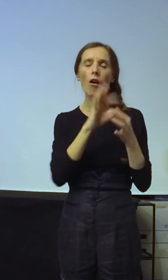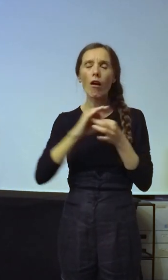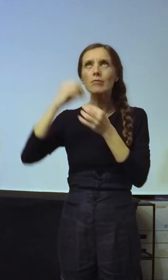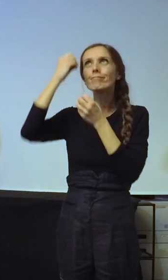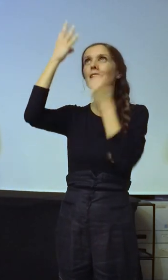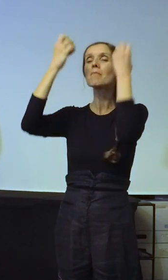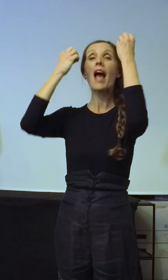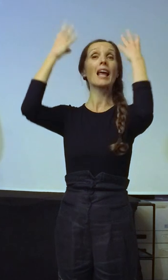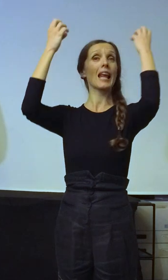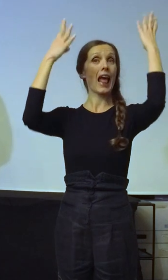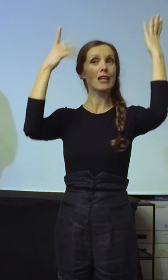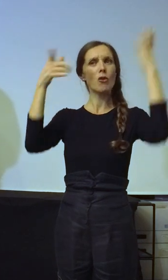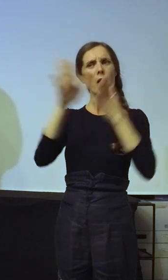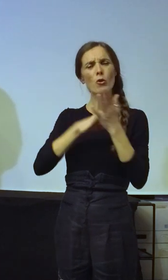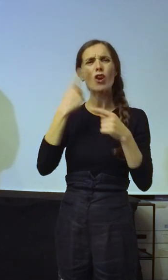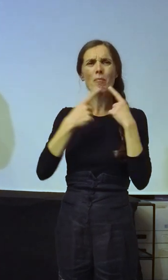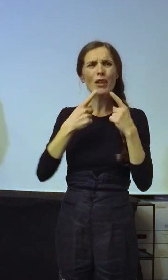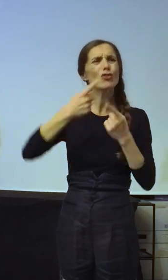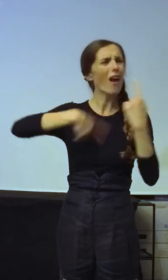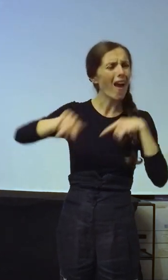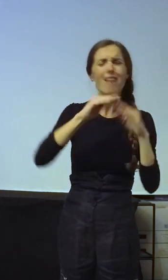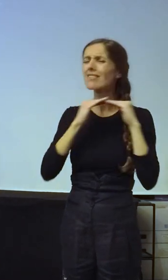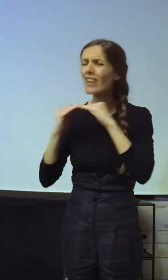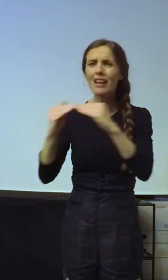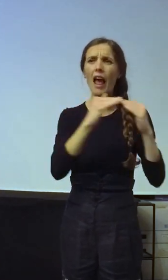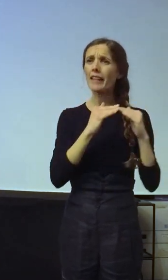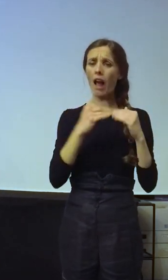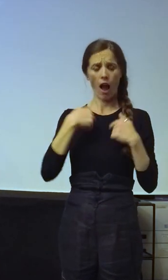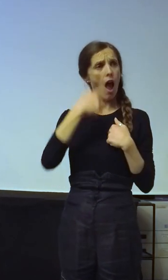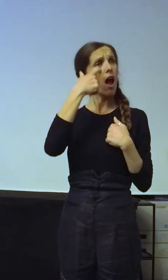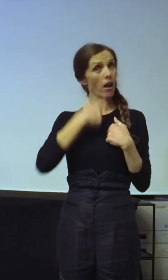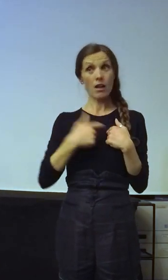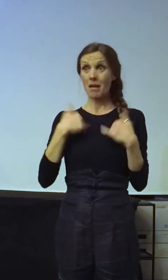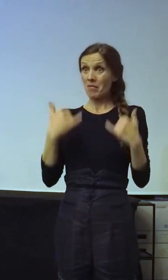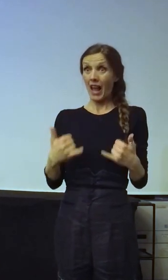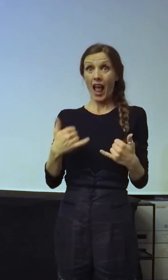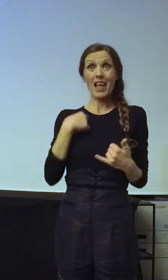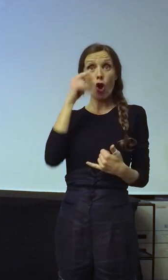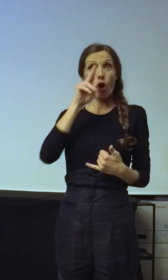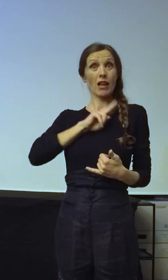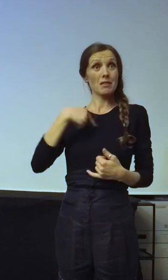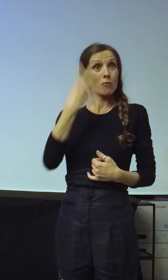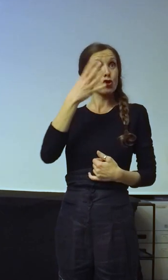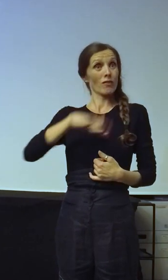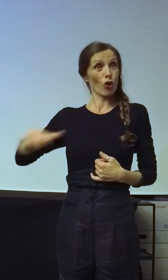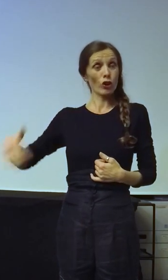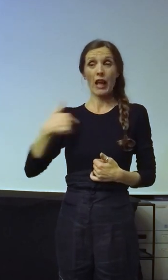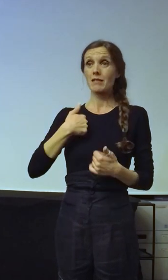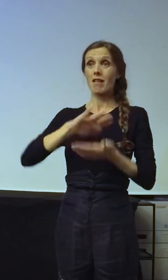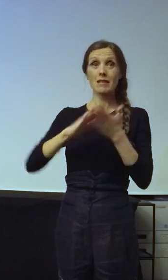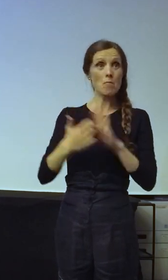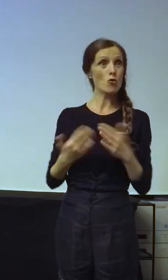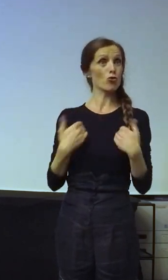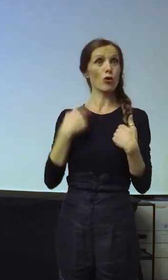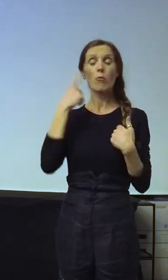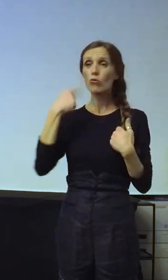koja je počela da priča o tome da smo ipak mi svi jednaki. Da sam ja danas ipak otac četvora dece, da sam ja muž, da ja